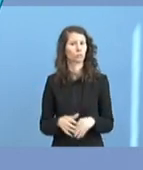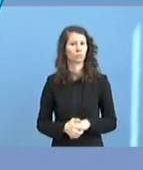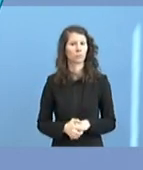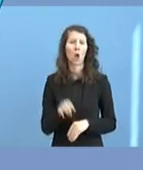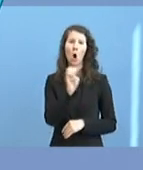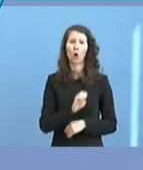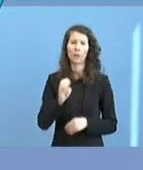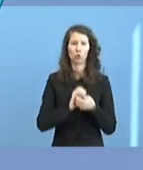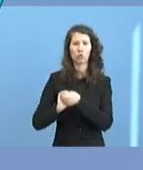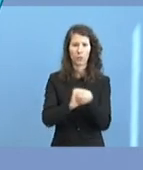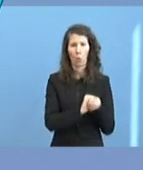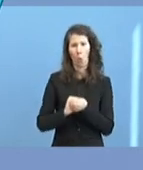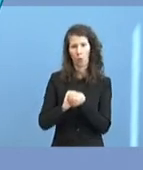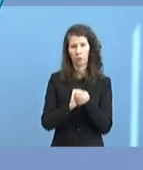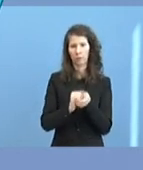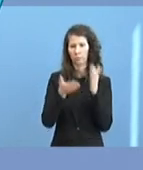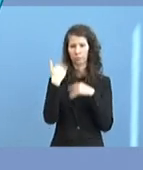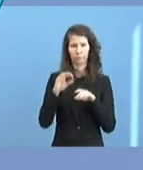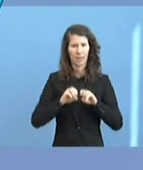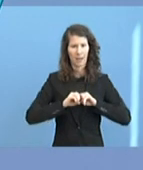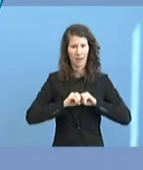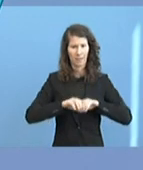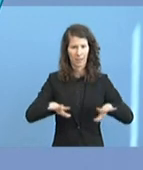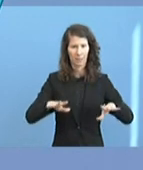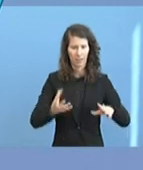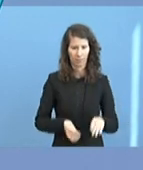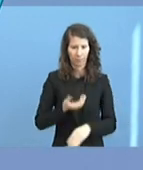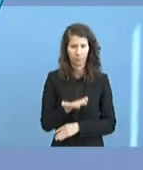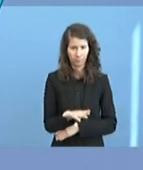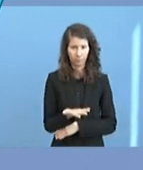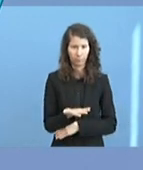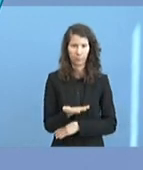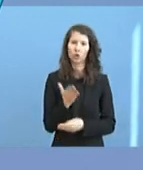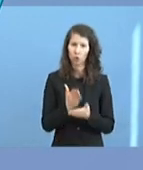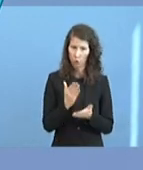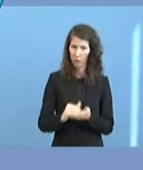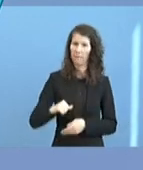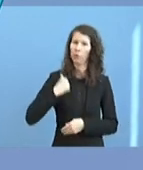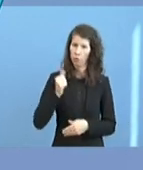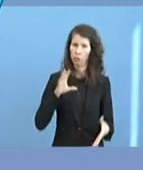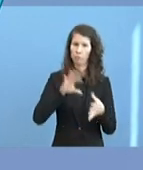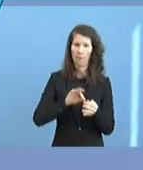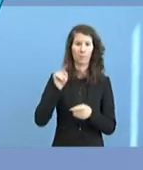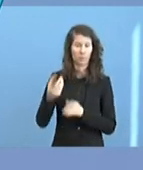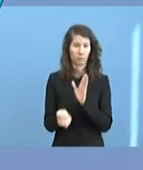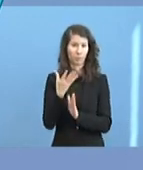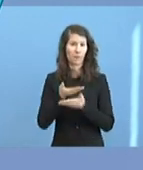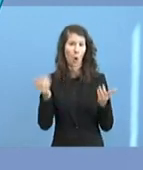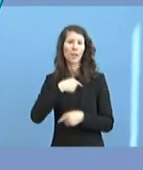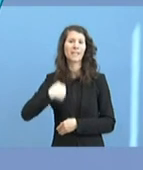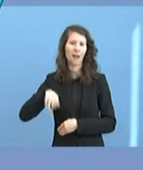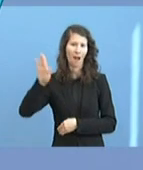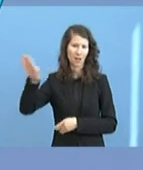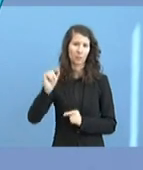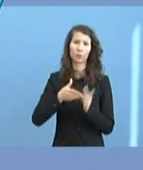Frühphase des Ausbruchs des Coronavirus, der ja in China stattfand, ihrerseits Hilfe